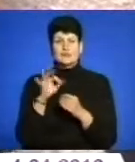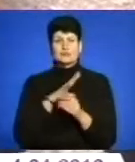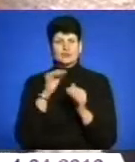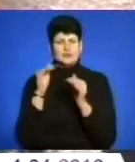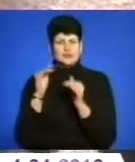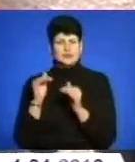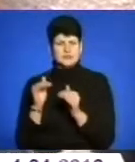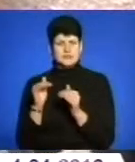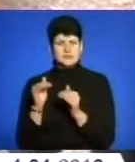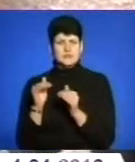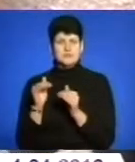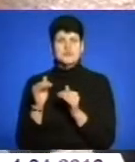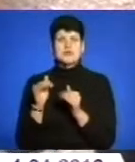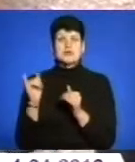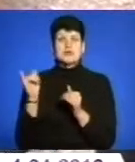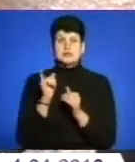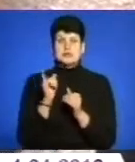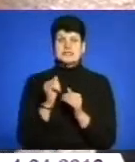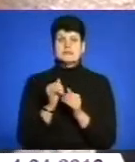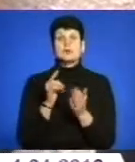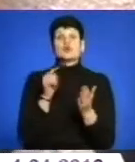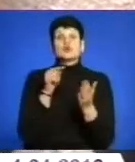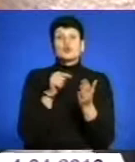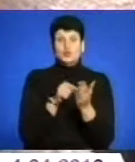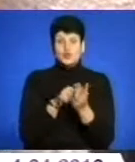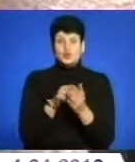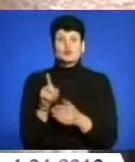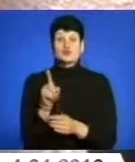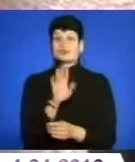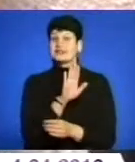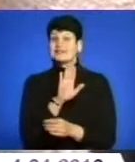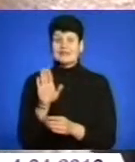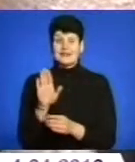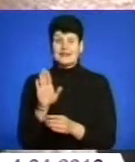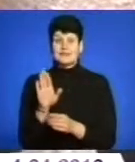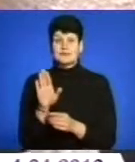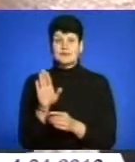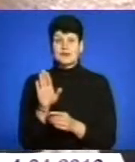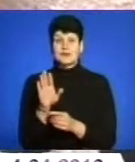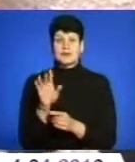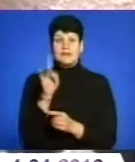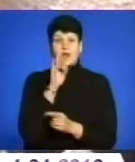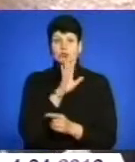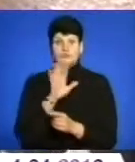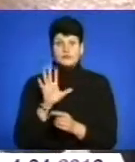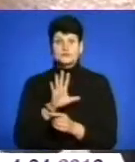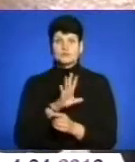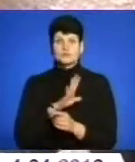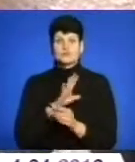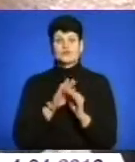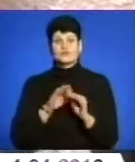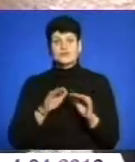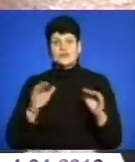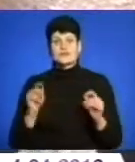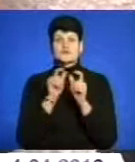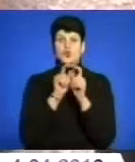зовнішнього середовища. І з метою, щоб не прийти до низьких комфортних умов в дитячих садках,